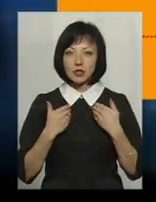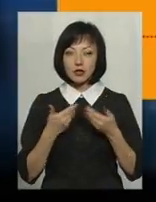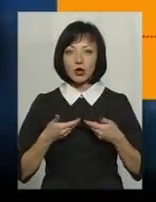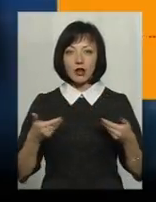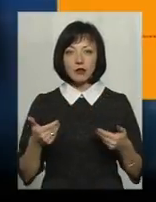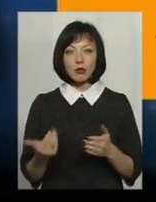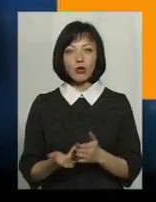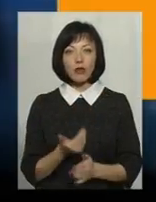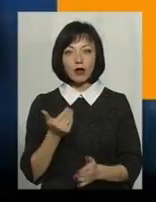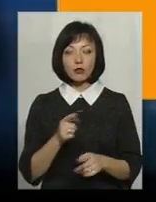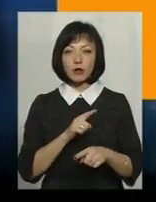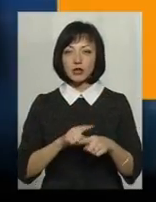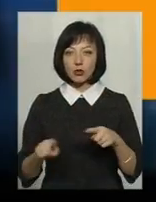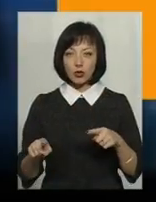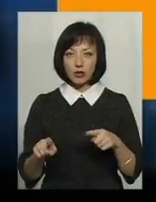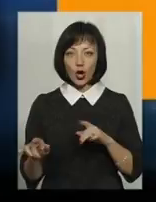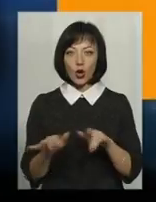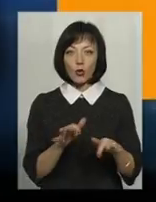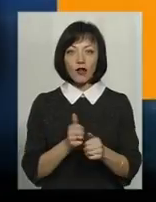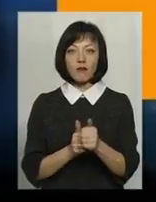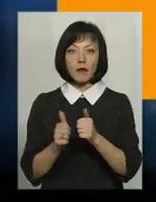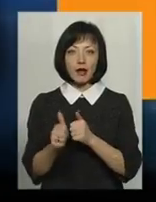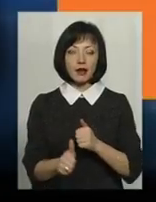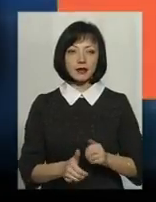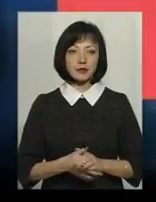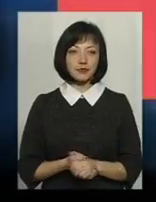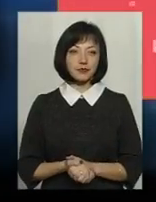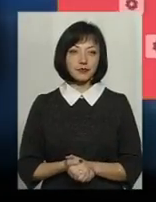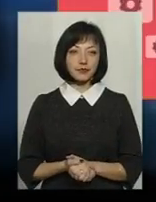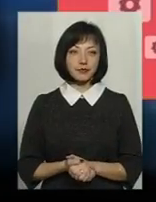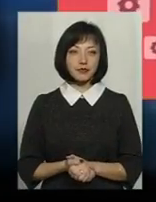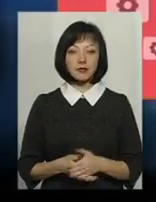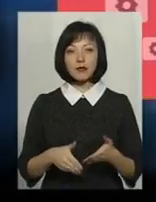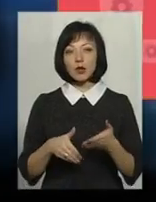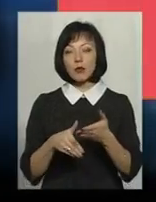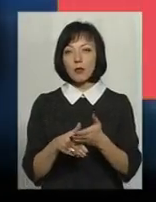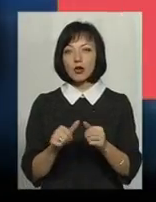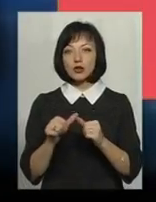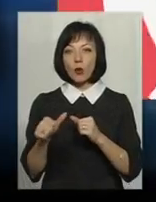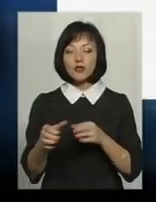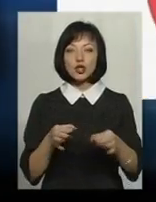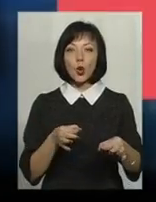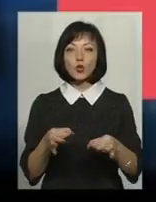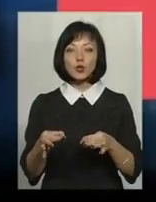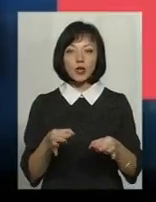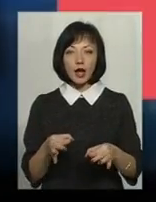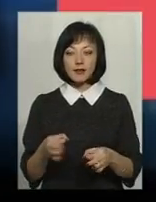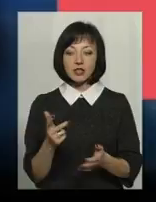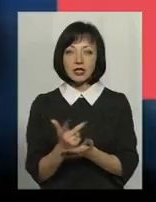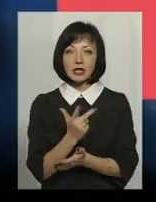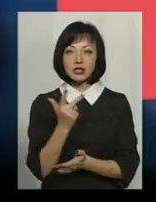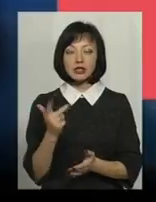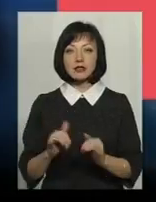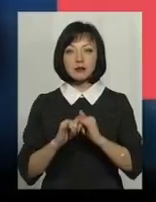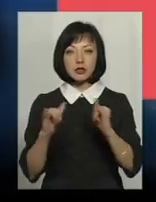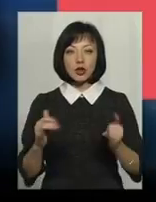ноу-хау, аби прискорити рух уперед. З допомогою зовнішніх консультентів ми втричі збільшили